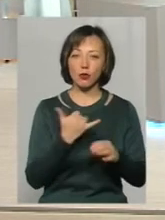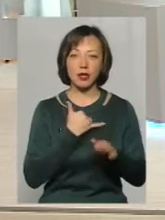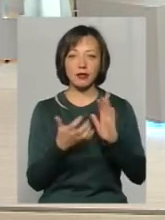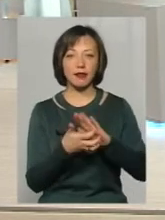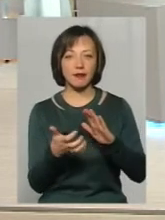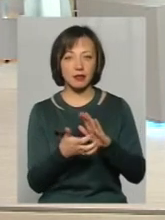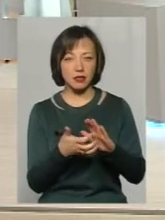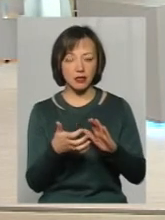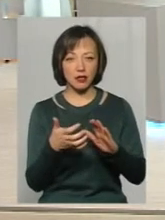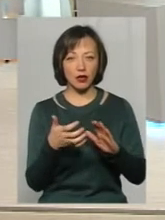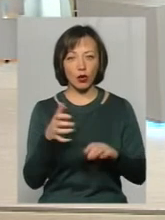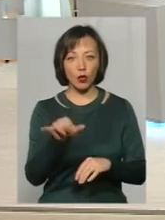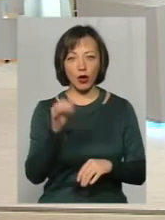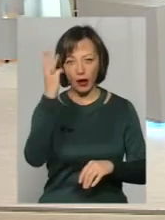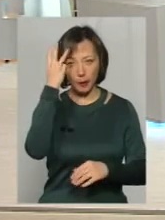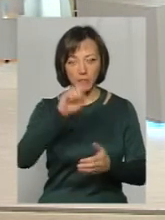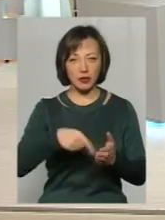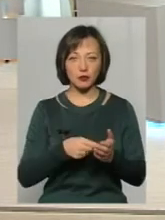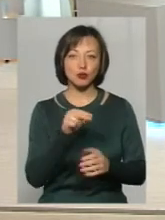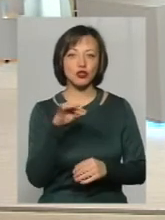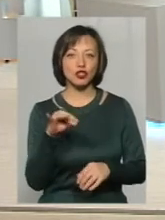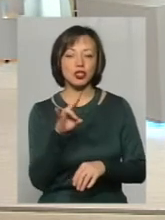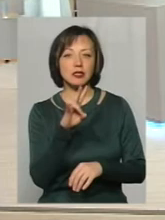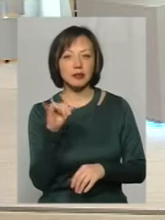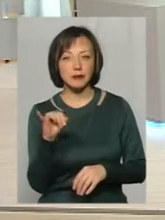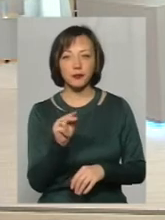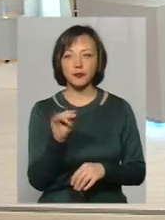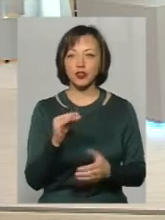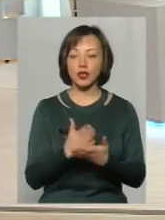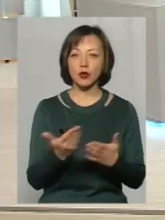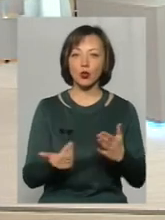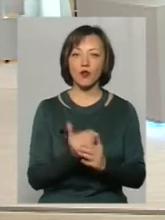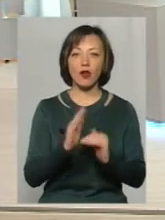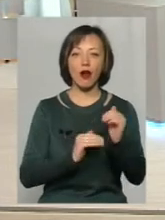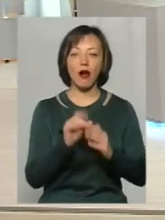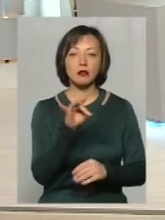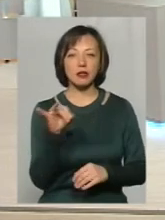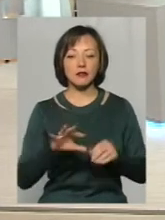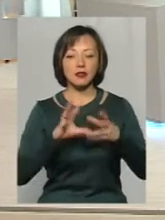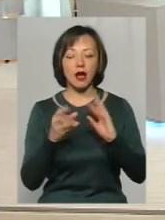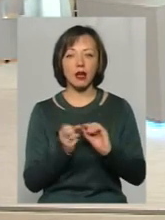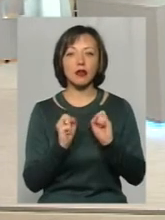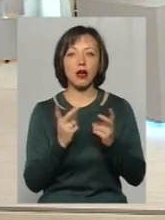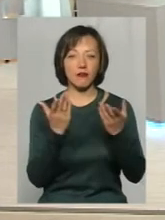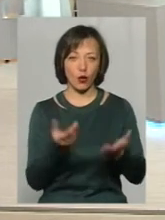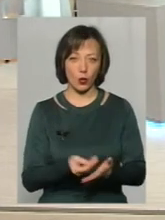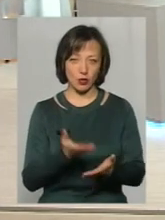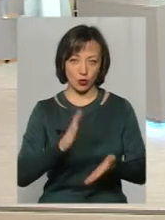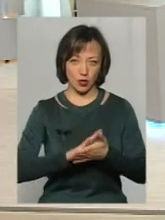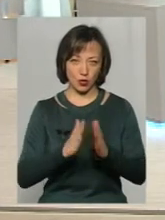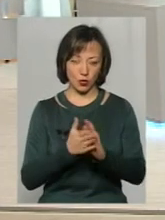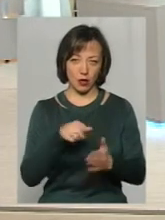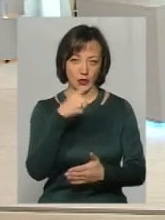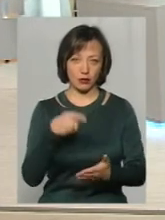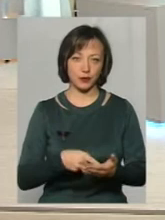у Хмельницькому, чи ні? Чи є нові кадри і як взагалі ви оцінюєте ситуацію? Ну,